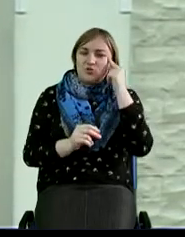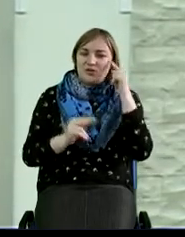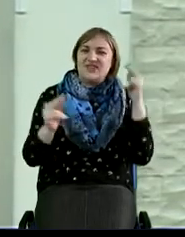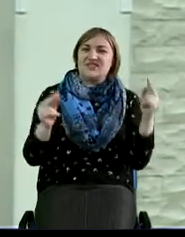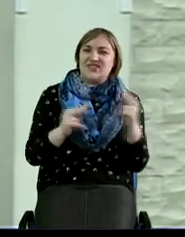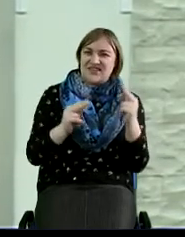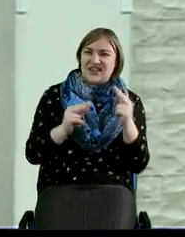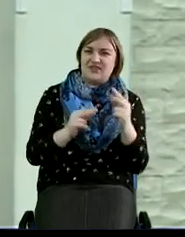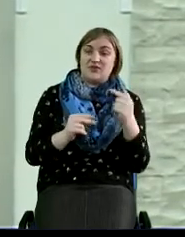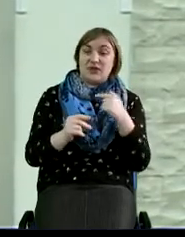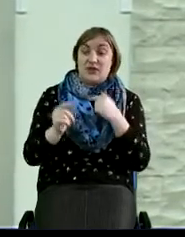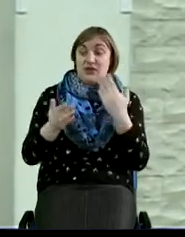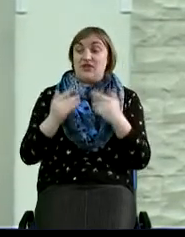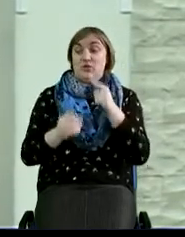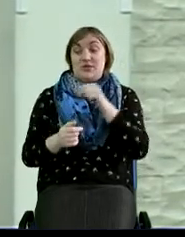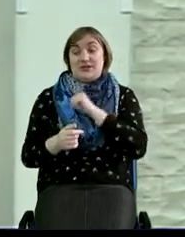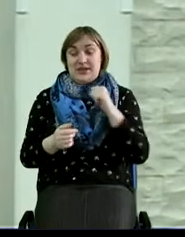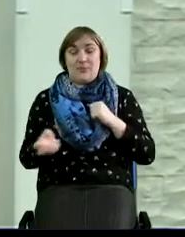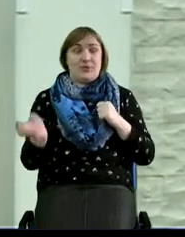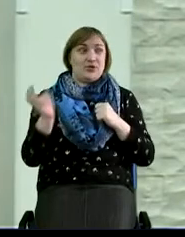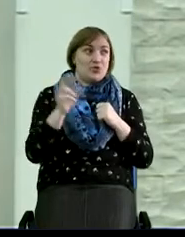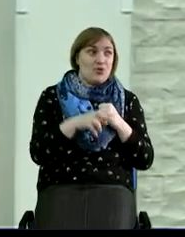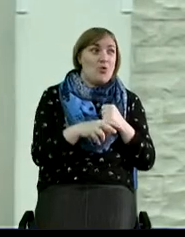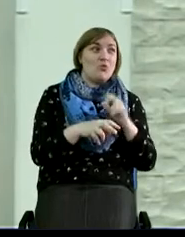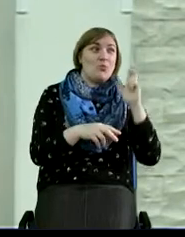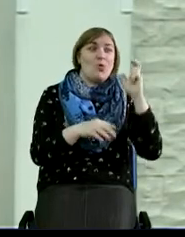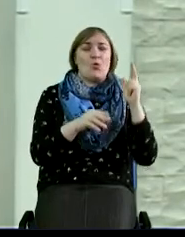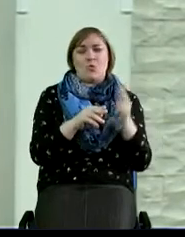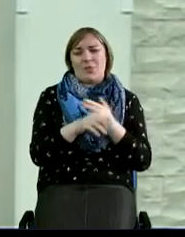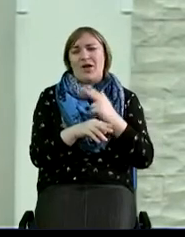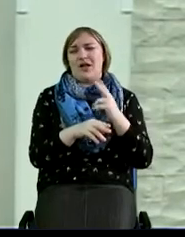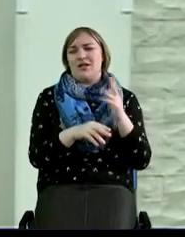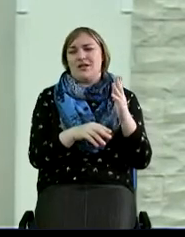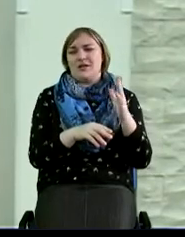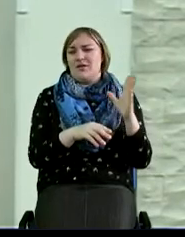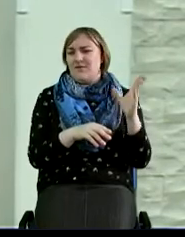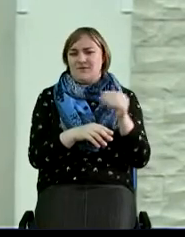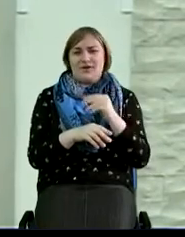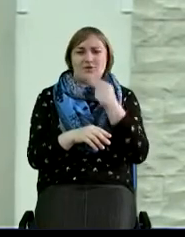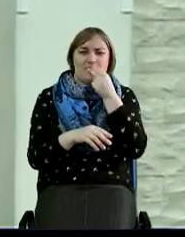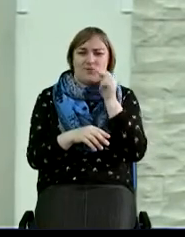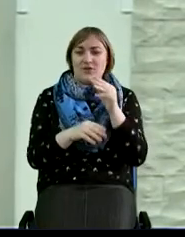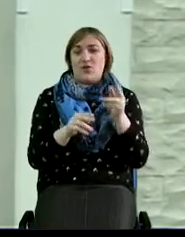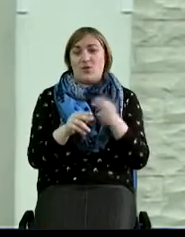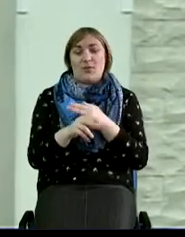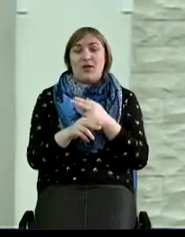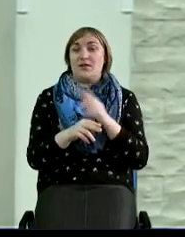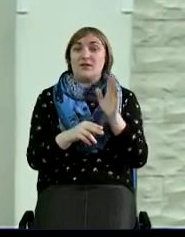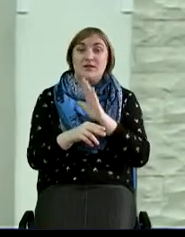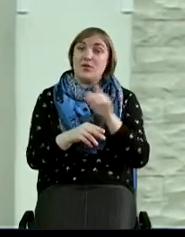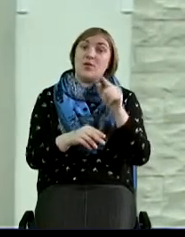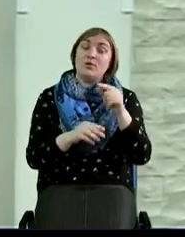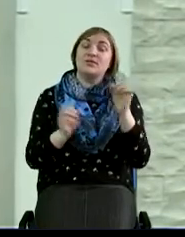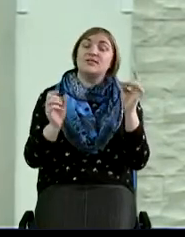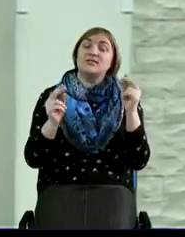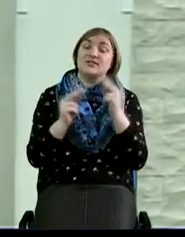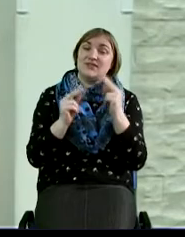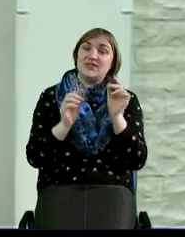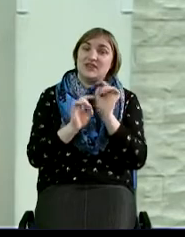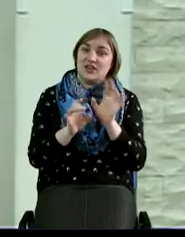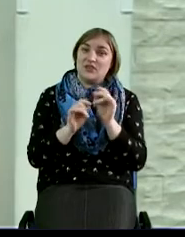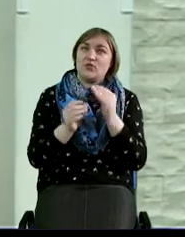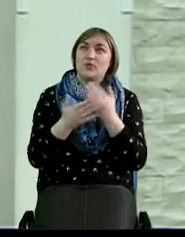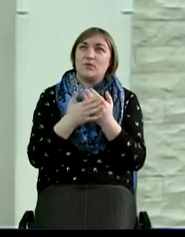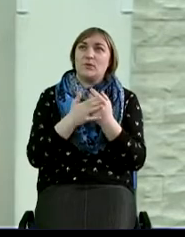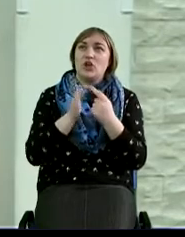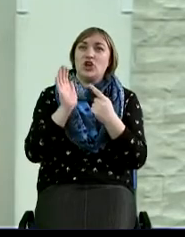у него сложится, все таким образом, и Бог убрал это, и снял всякую статью, но потом он свидетельствует о том, что, по-моему, или